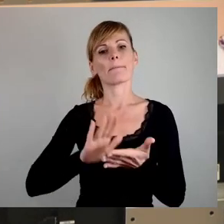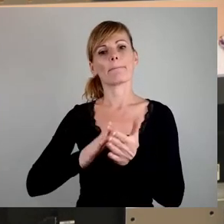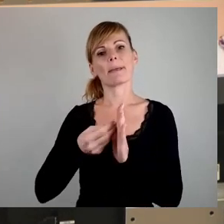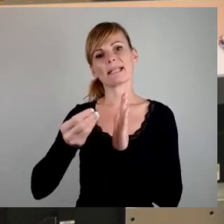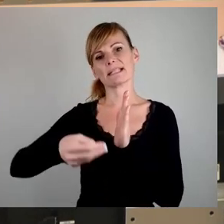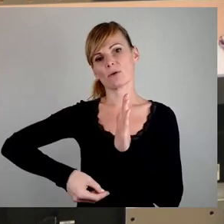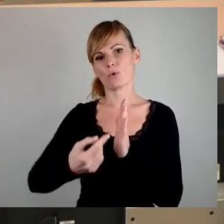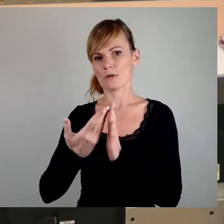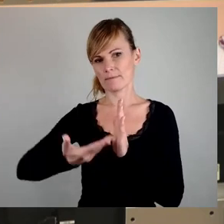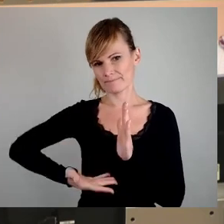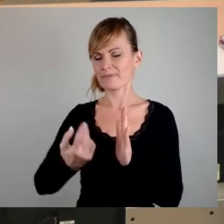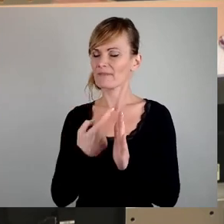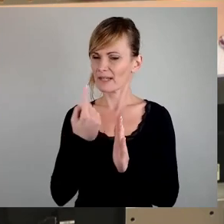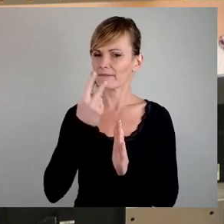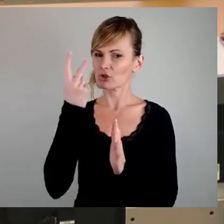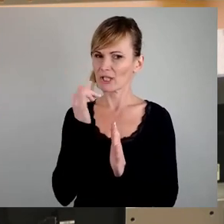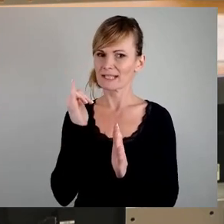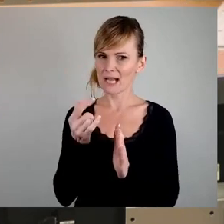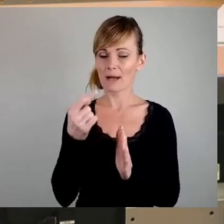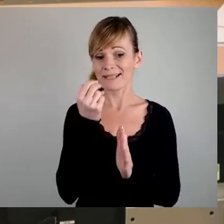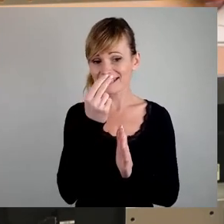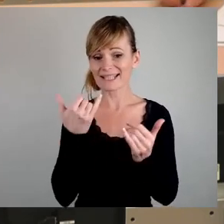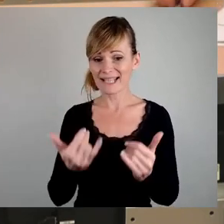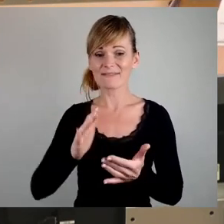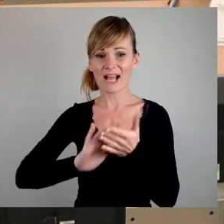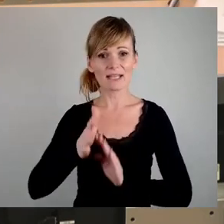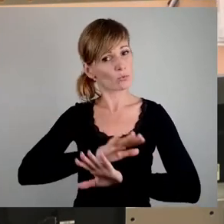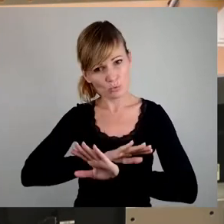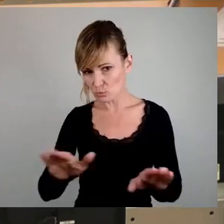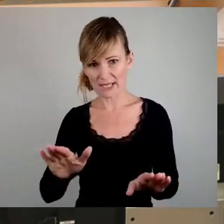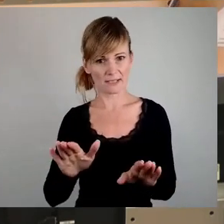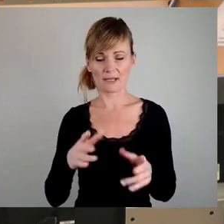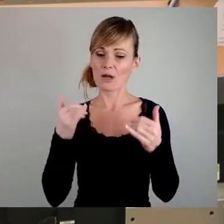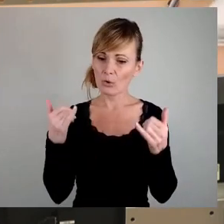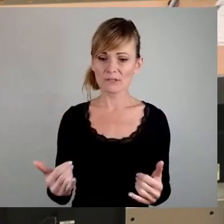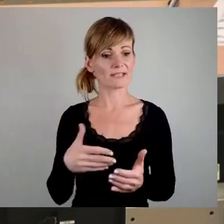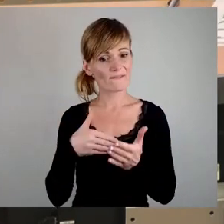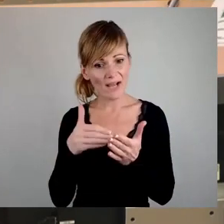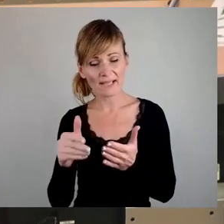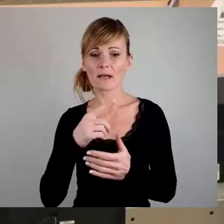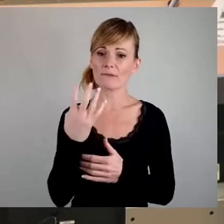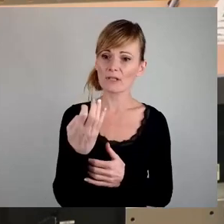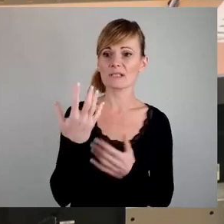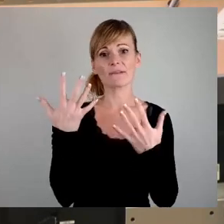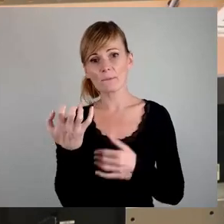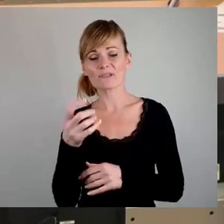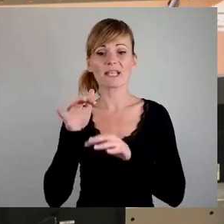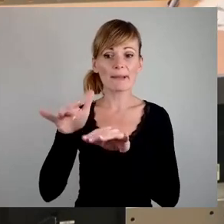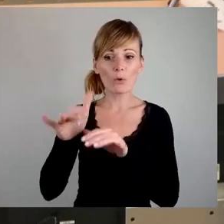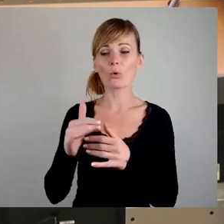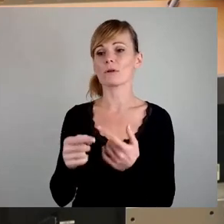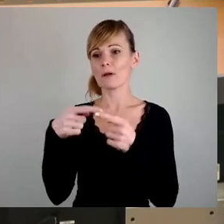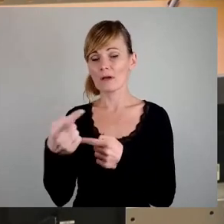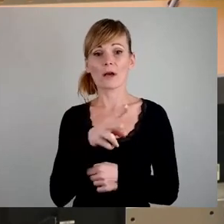verstehen es, aber wir sehen, die Verhandlung ist jetzt zu Ende. Und es gibt auch nicht weitere 40 oder 50 Millionen, sodass wir mit der Wohnurwehr danach